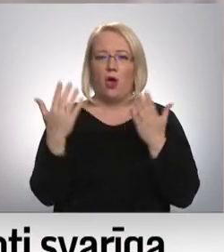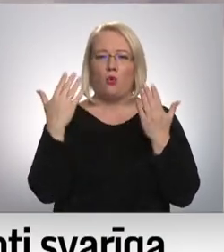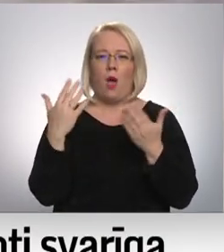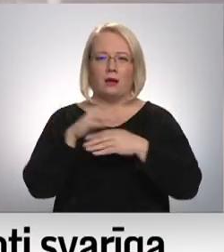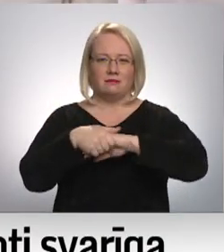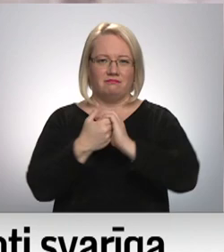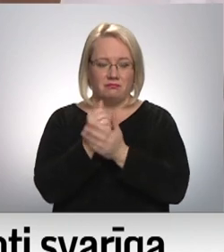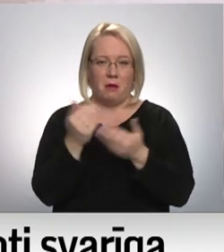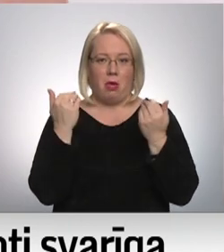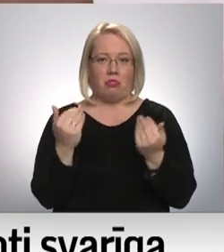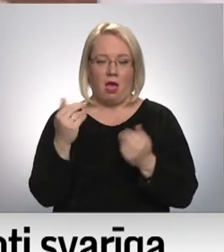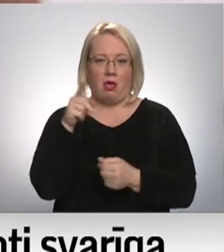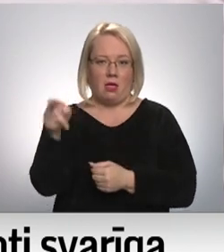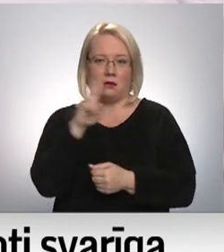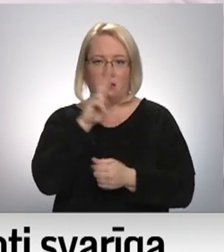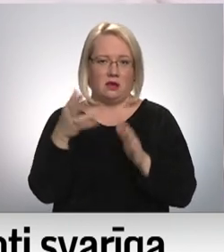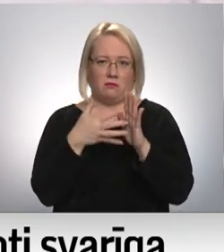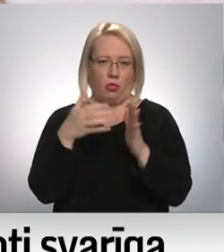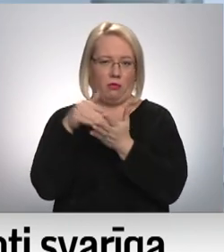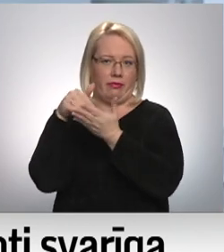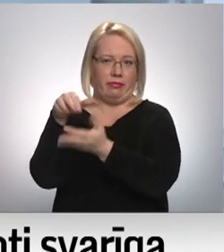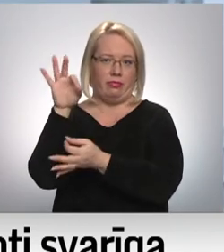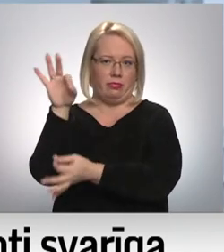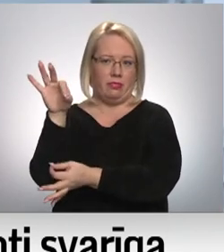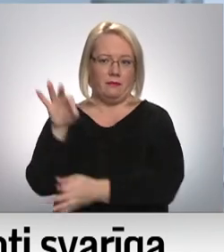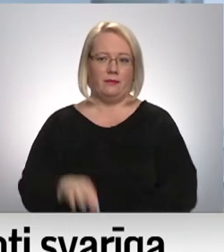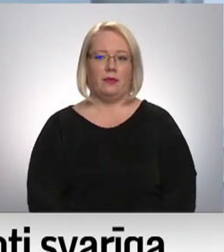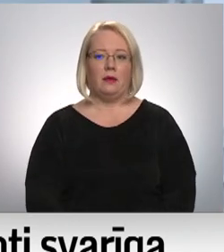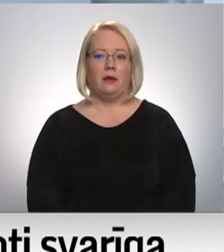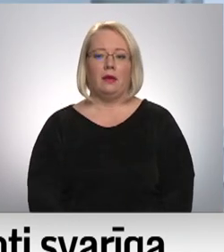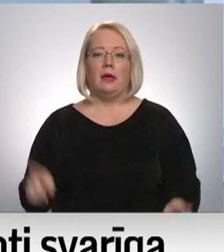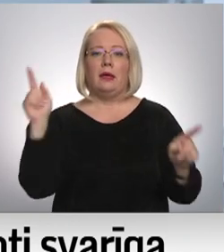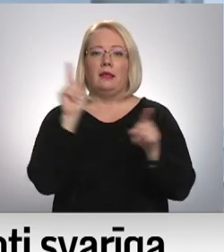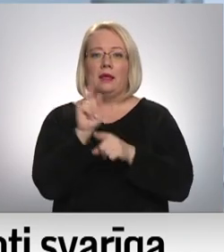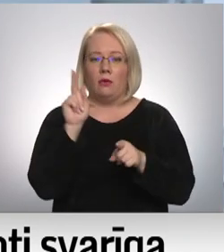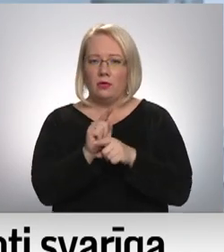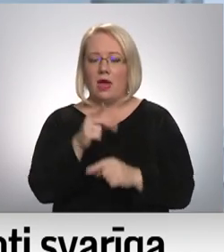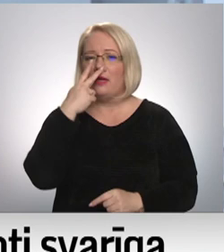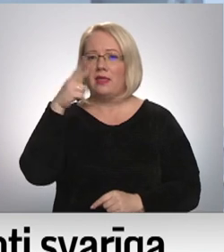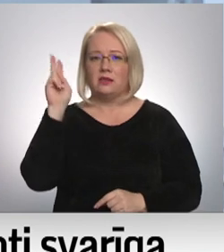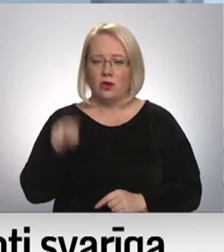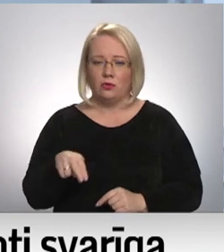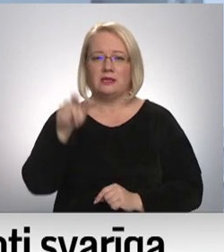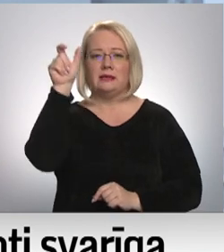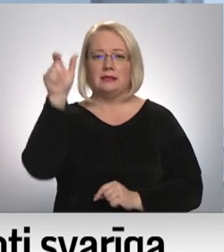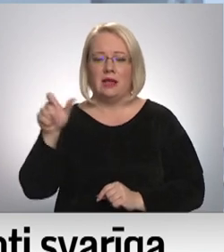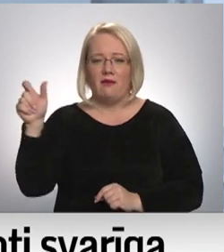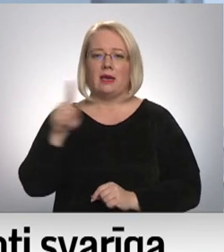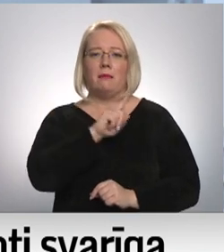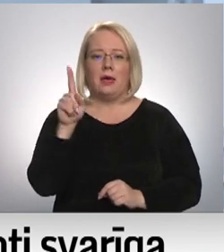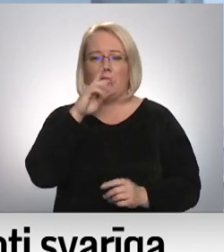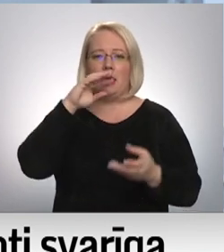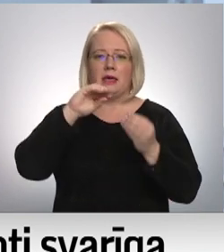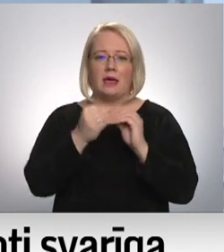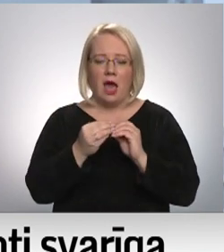bet tagad tās stāv gandrīz neizmantotas. Tik un tā, nesastoties neuzko, cilvēkiem ir jāievēro